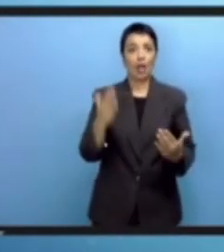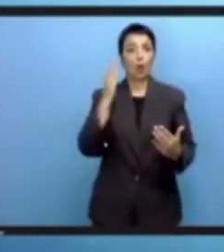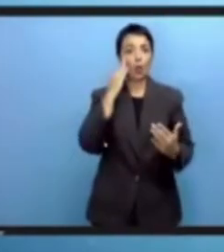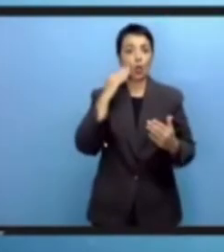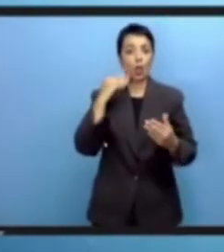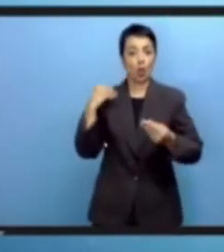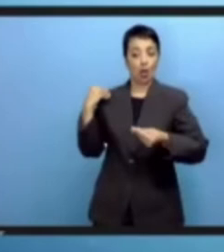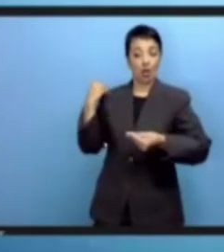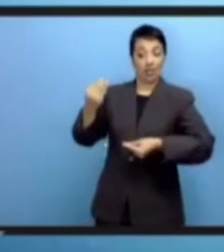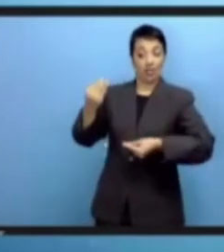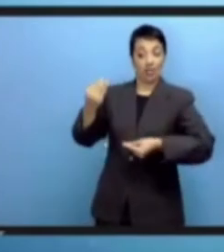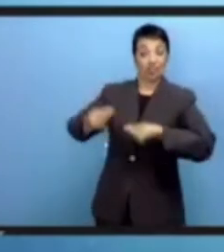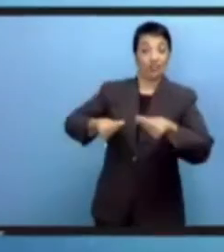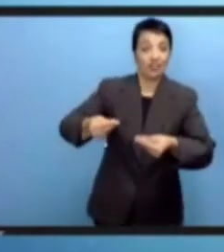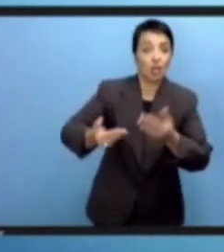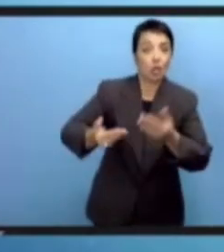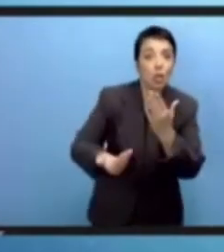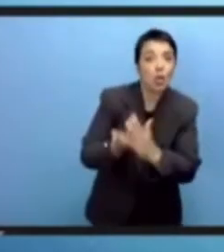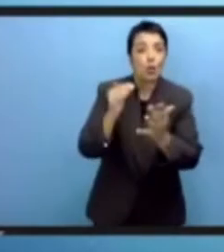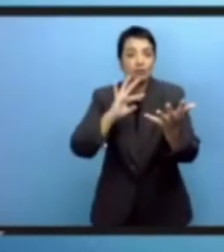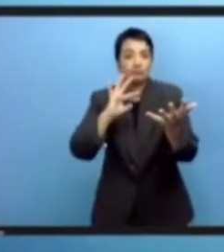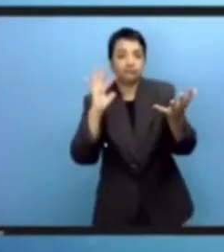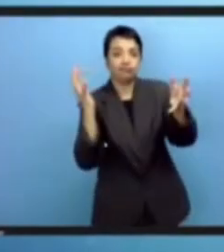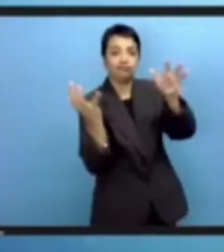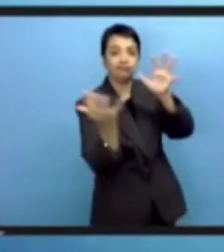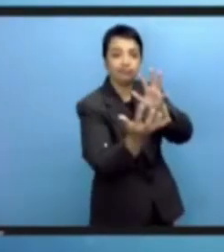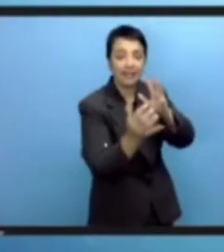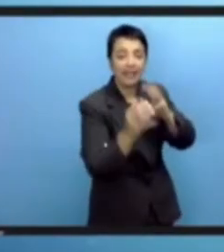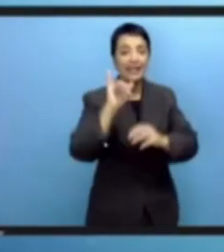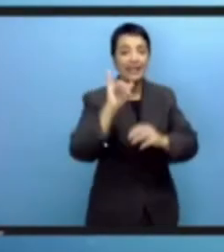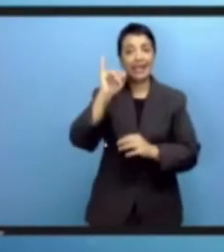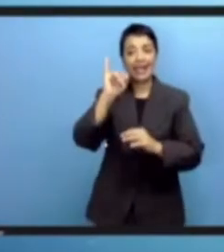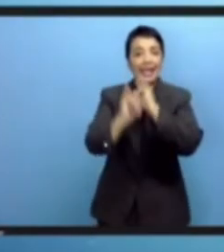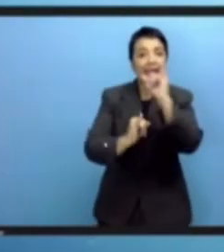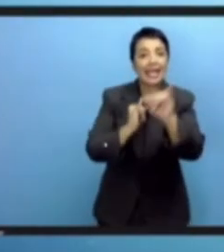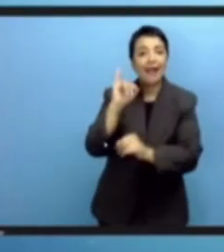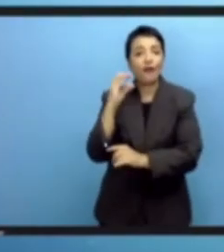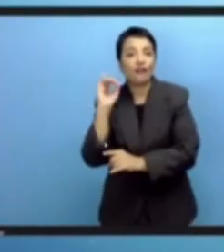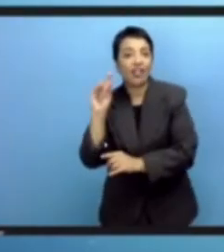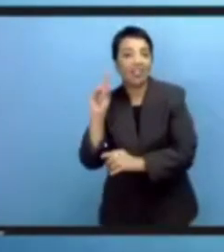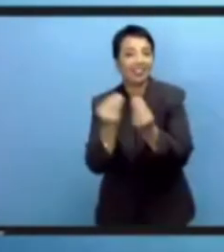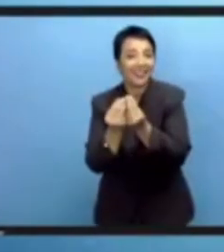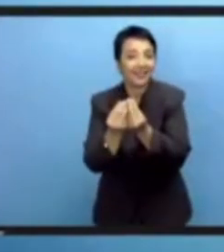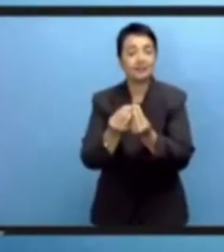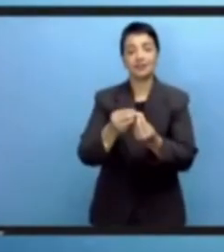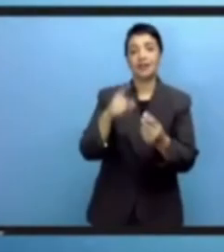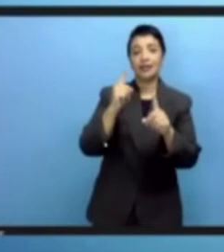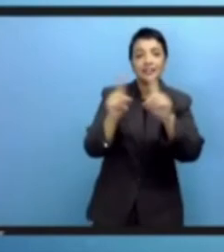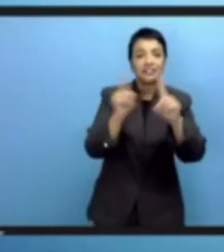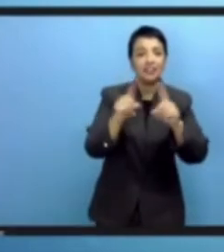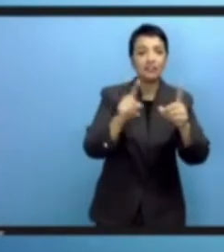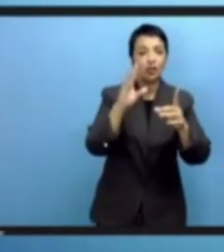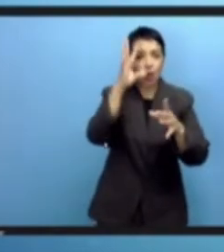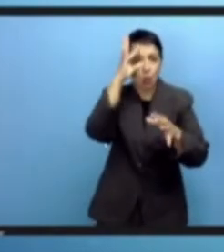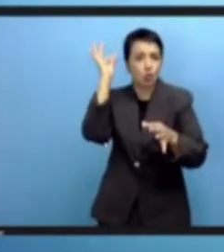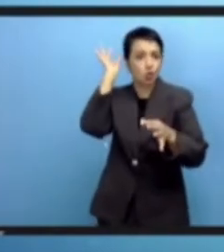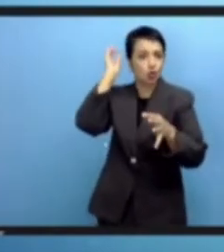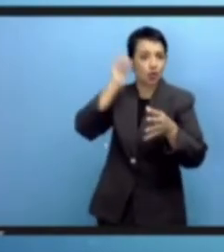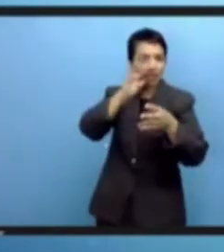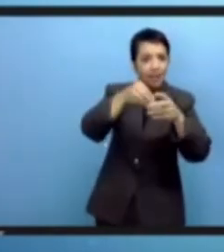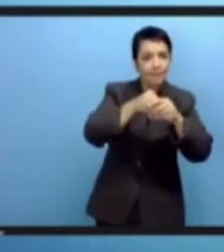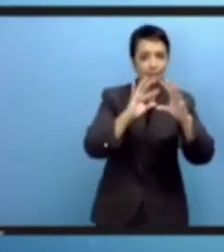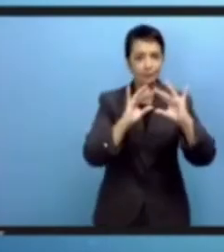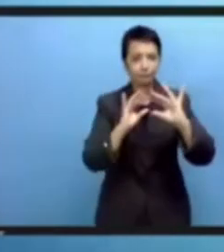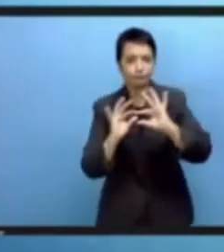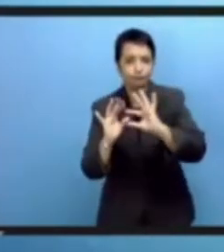وللتصدي لسوء استخدام تلك التكنولوجيا لسيما عندما نتحول إلى الجيل الجديد